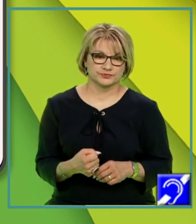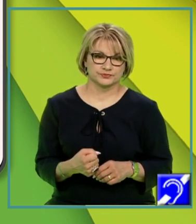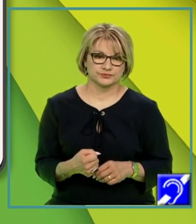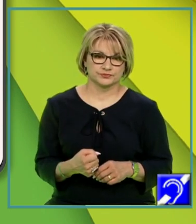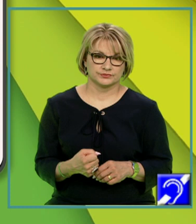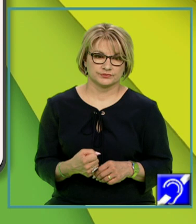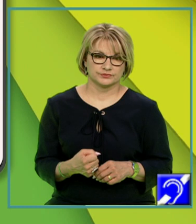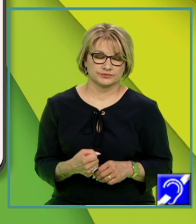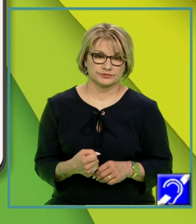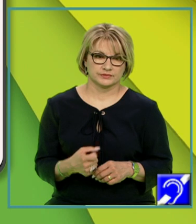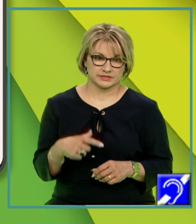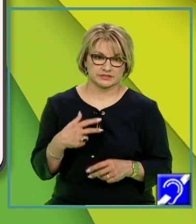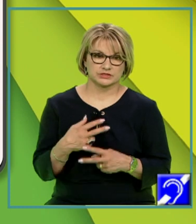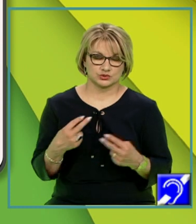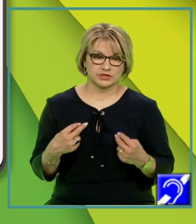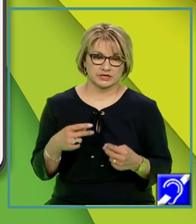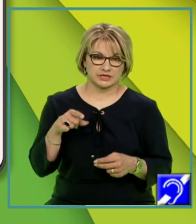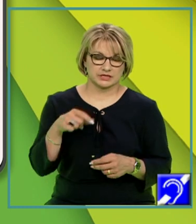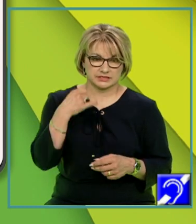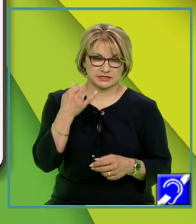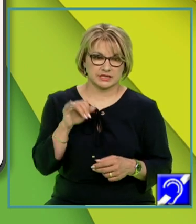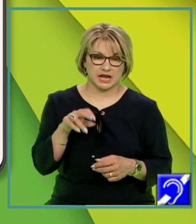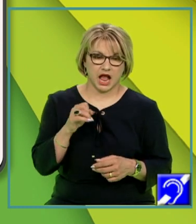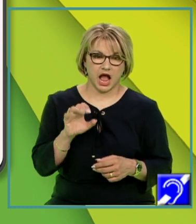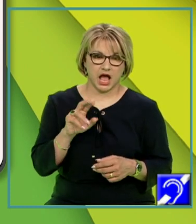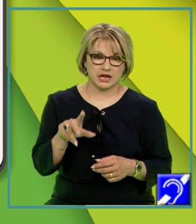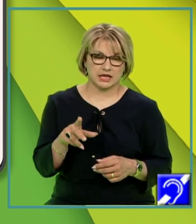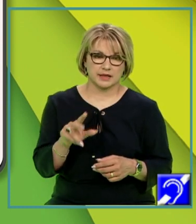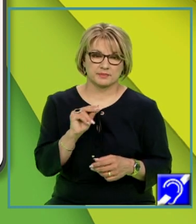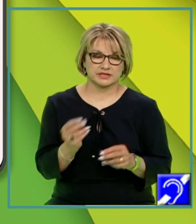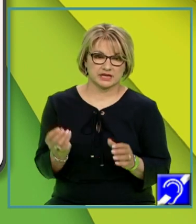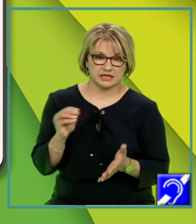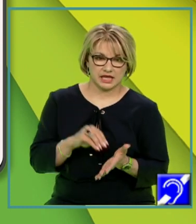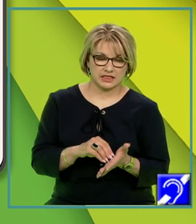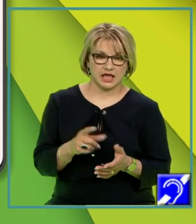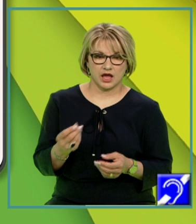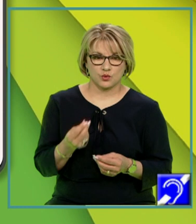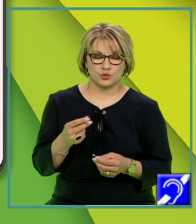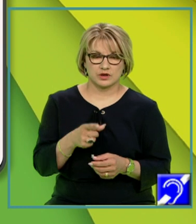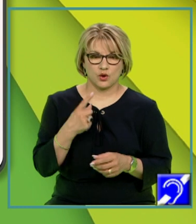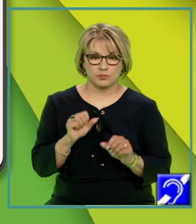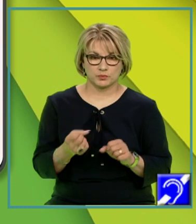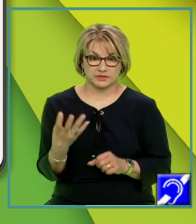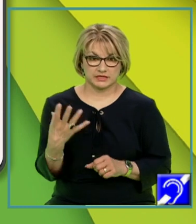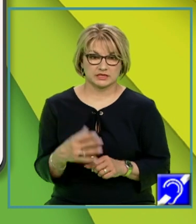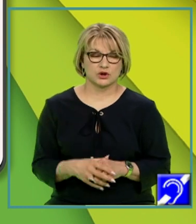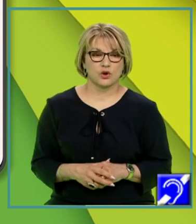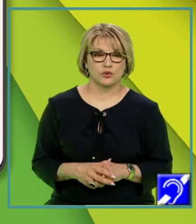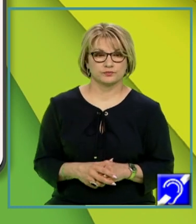Sunt judecăți în care predicatul adaugă subiectului o proprietate nouă.